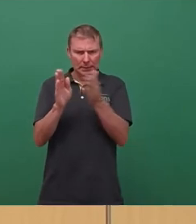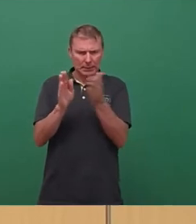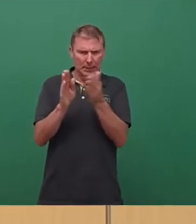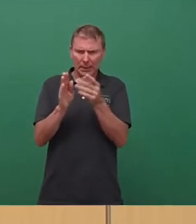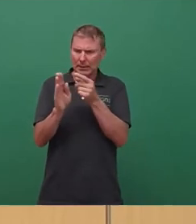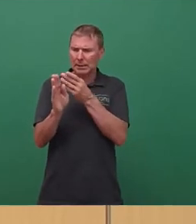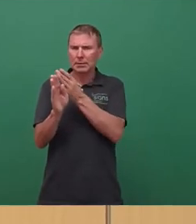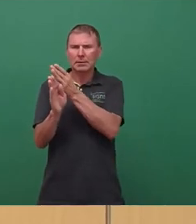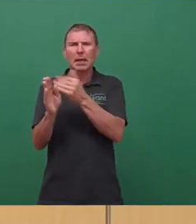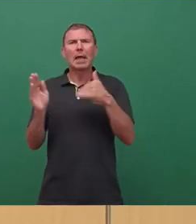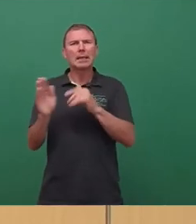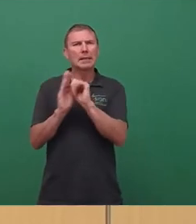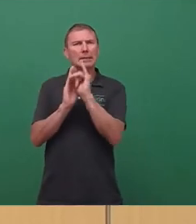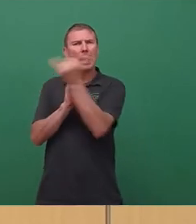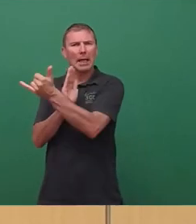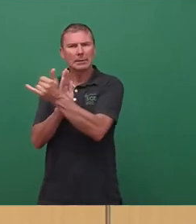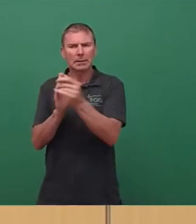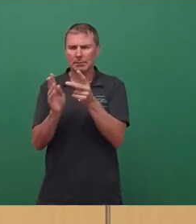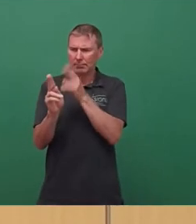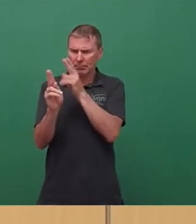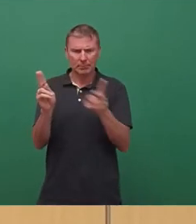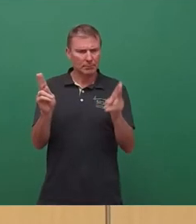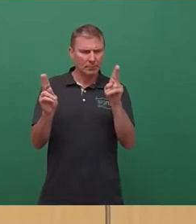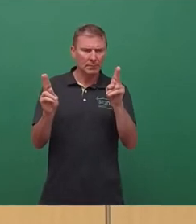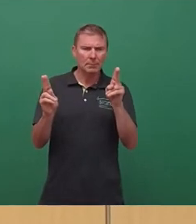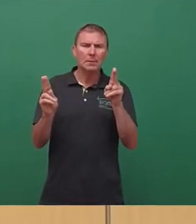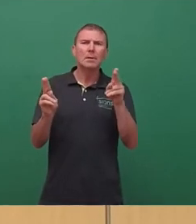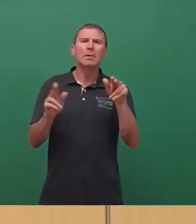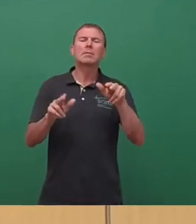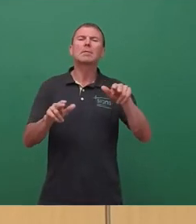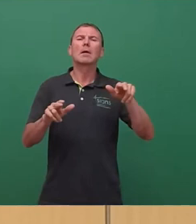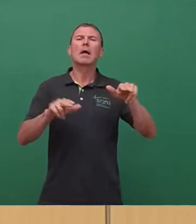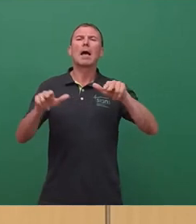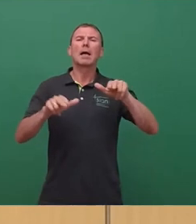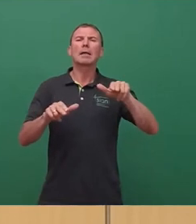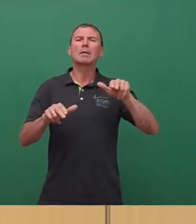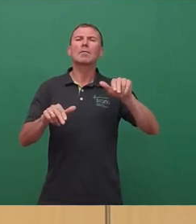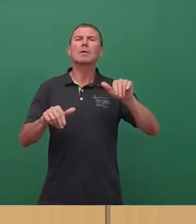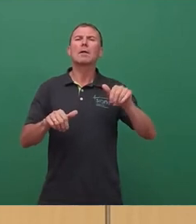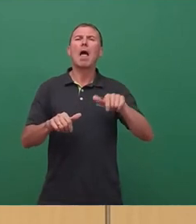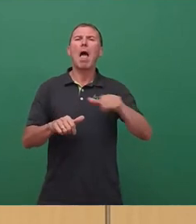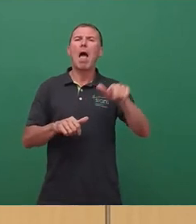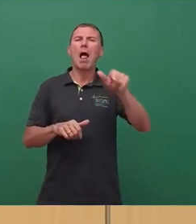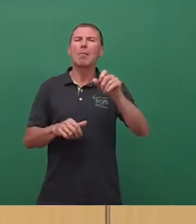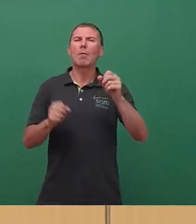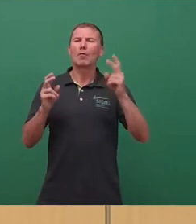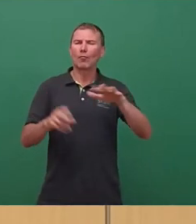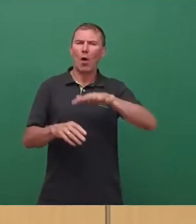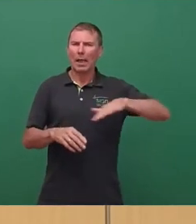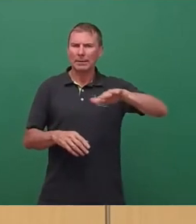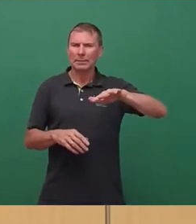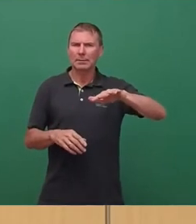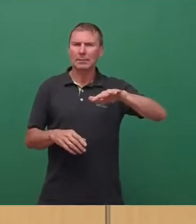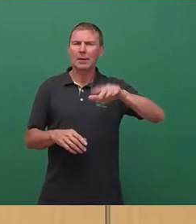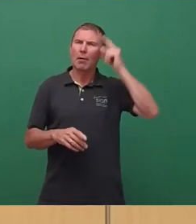Dienstreisen spazierte der Regent von Elbflorenz durch sein Rathaus.